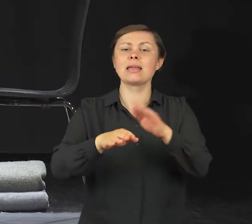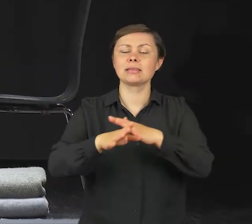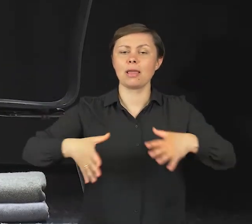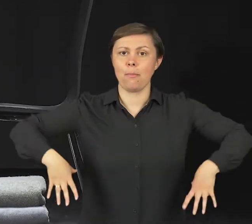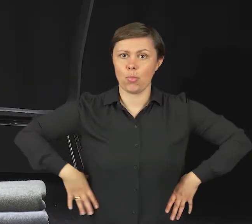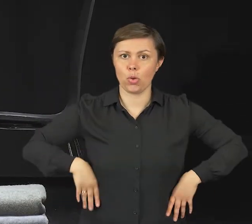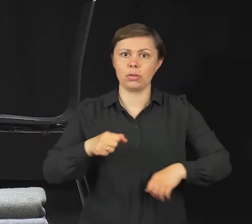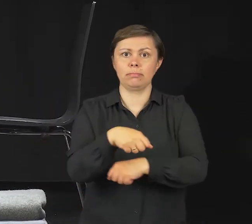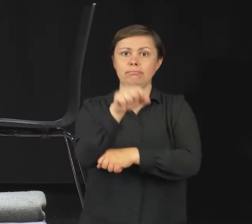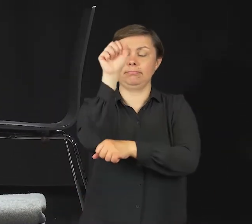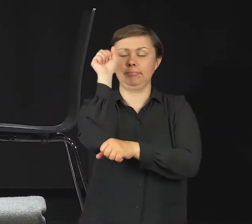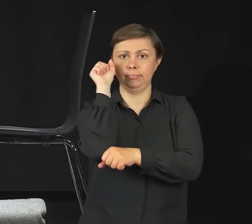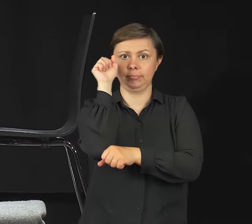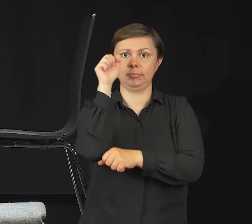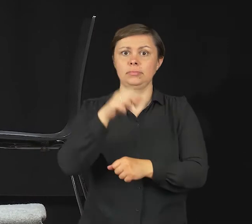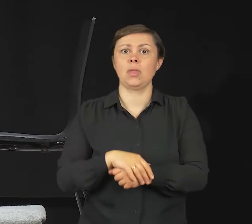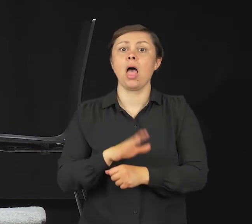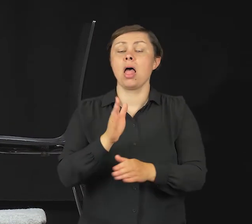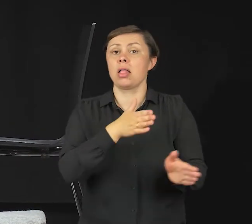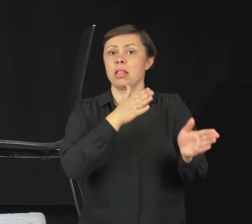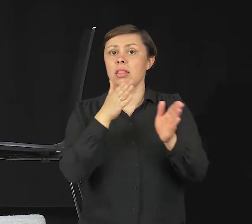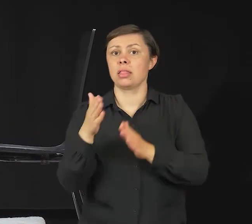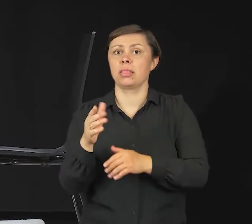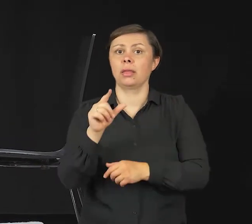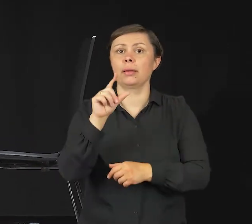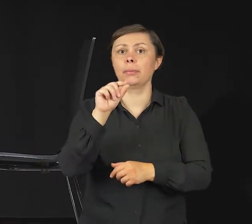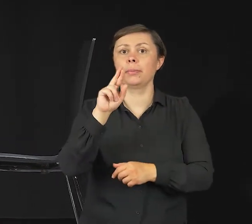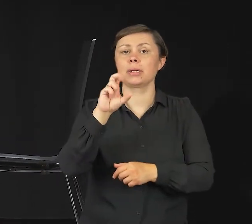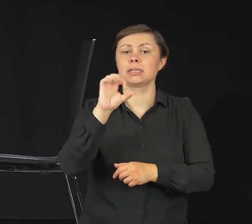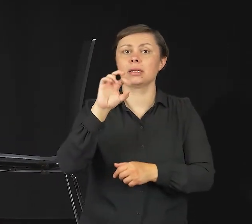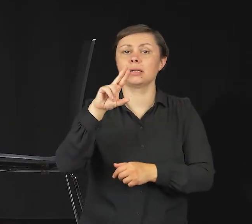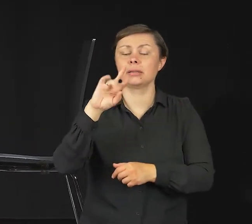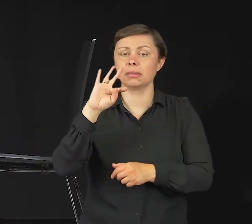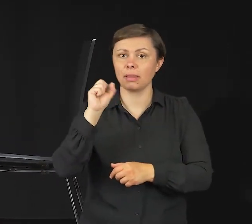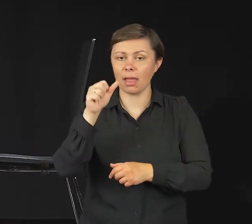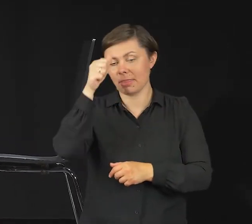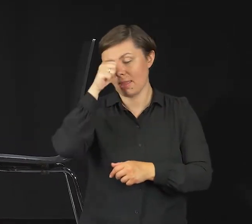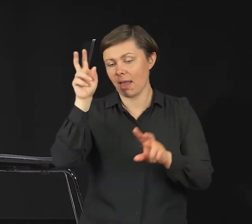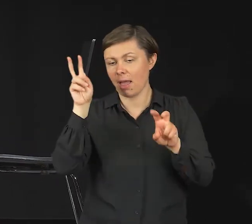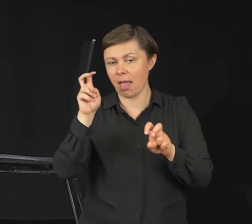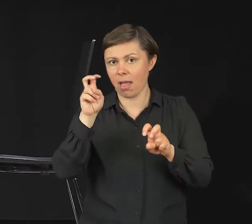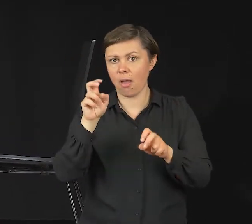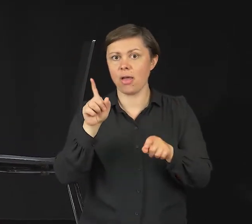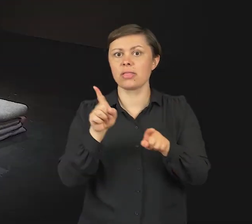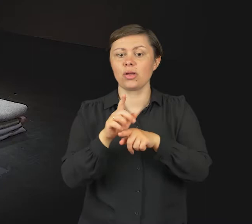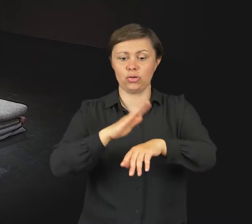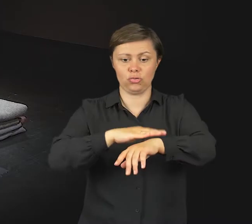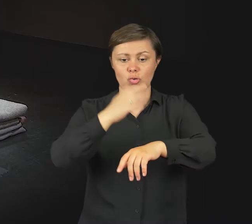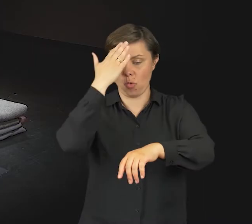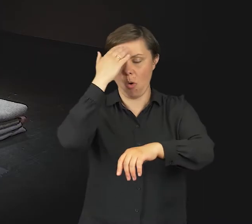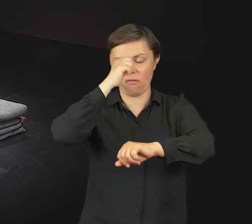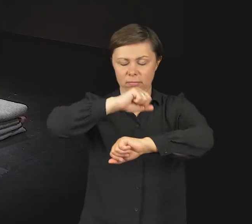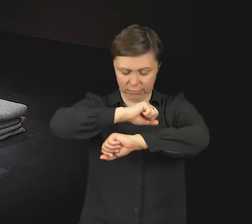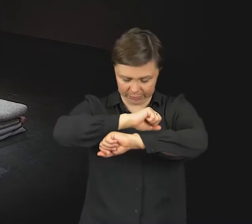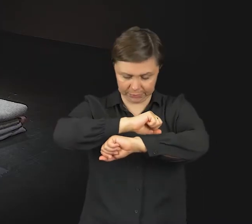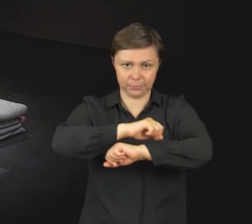i do góry. Kolejna to prasarita padottanasana również z podparciem głowy. Czyli